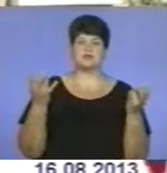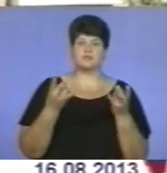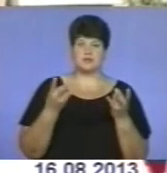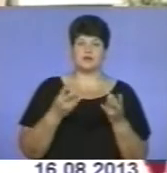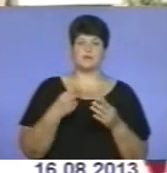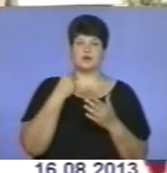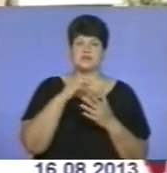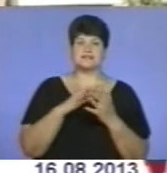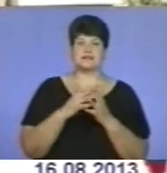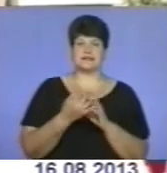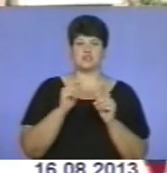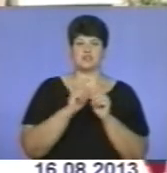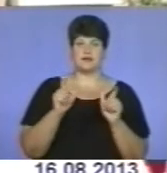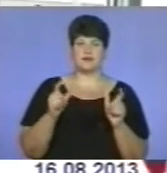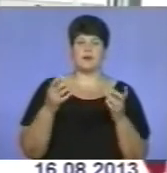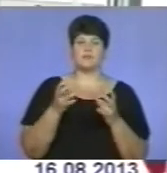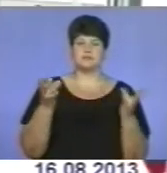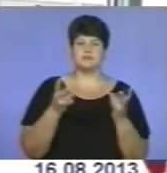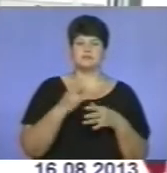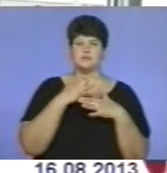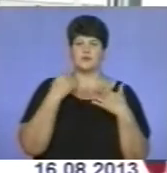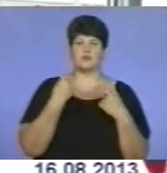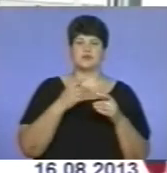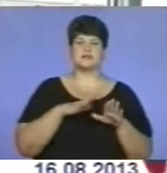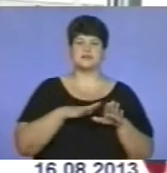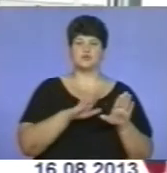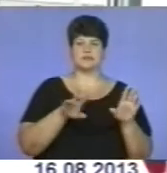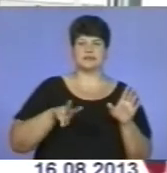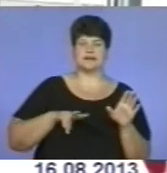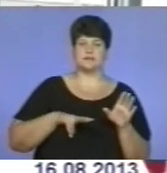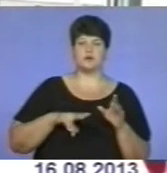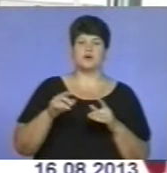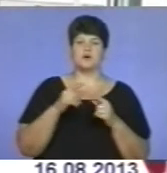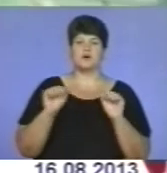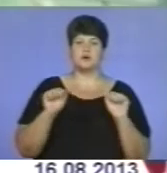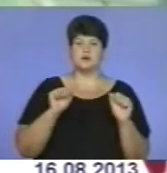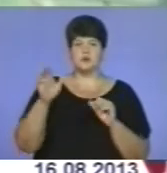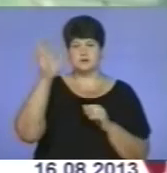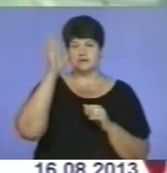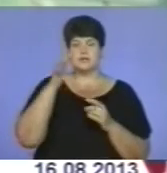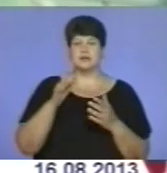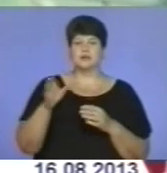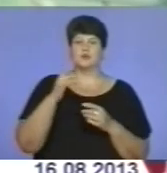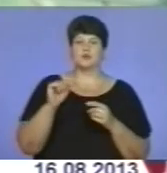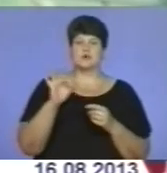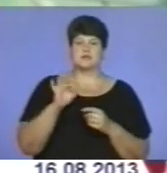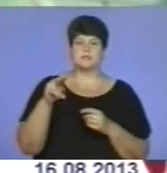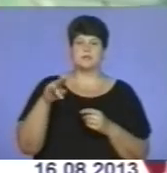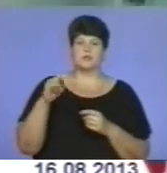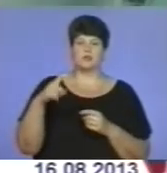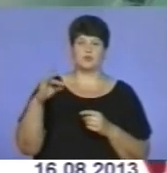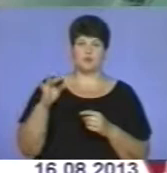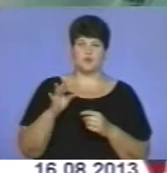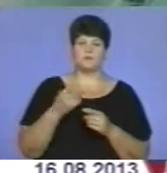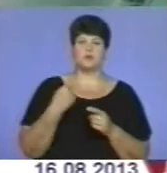сільських шкіл. А потреб там немало, каже заступник директора Департаменту освіти і науки облдержадміністрації Оксана Піхурко. Оскільки